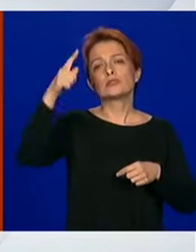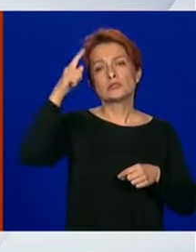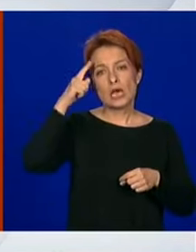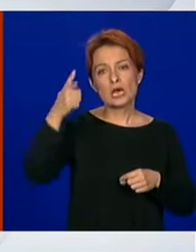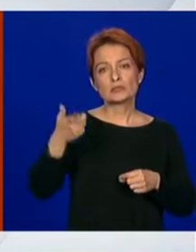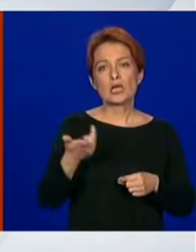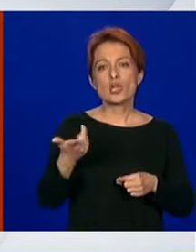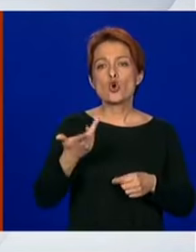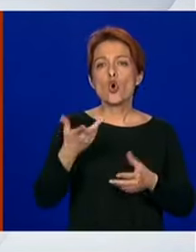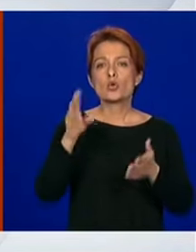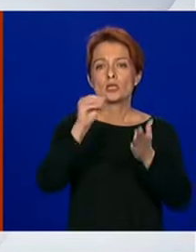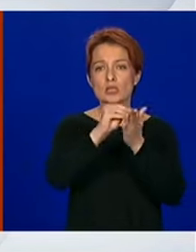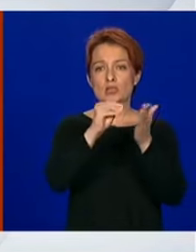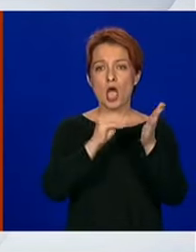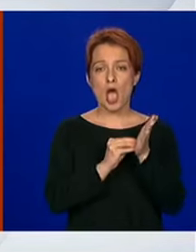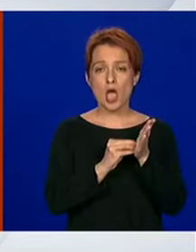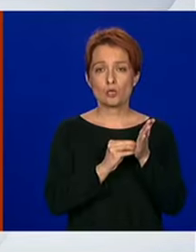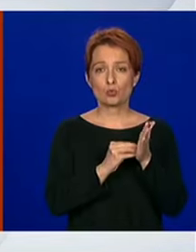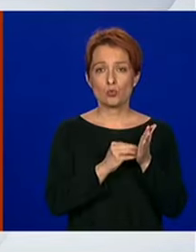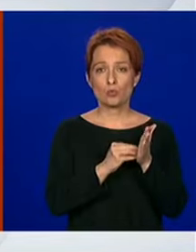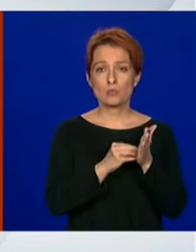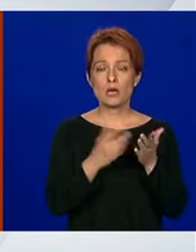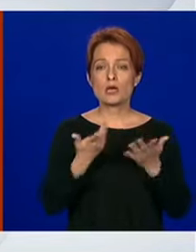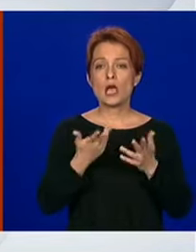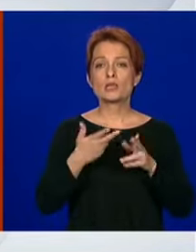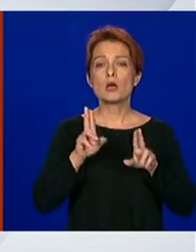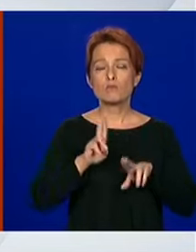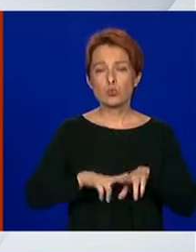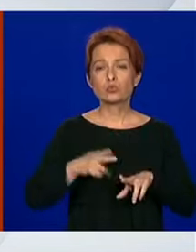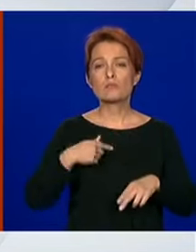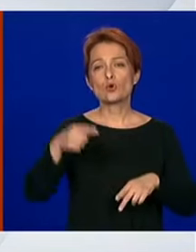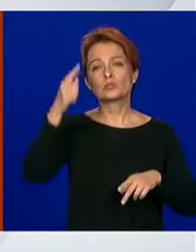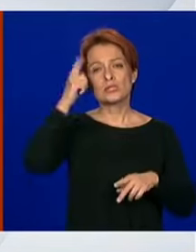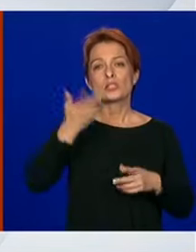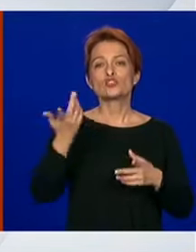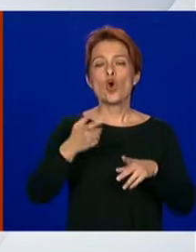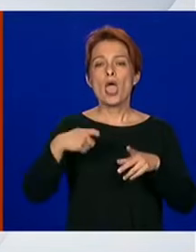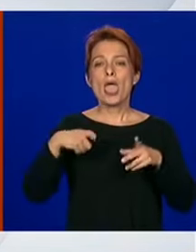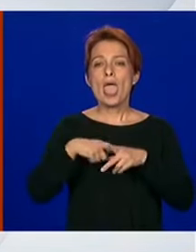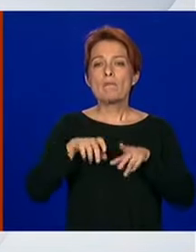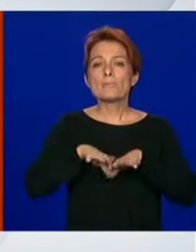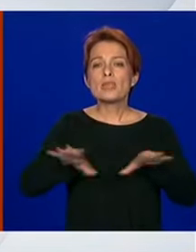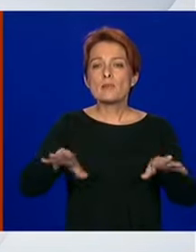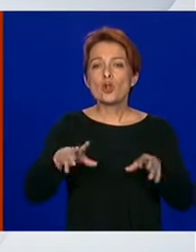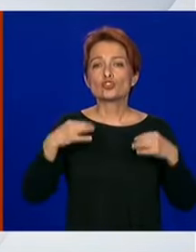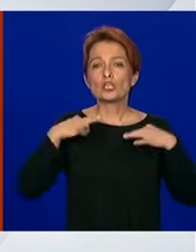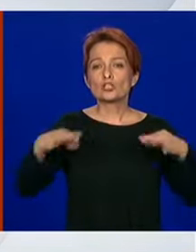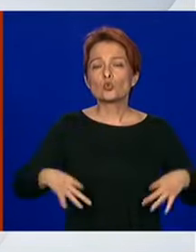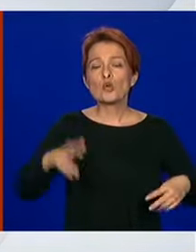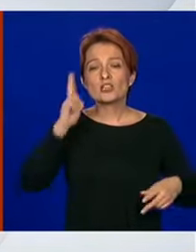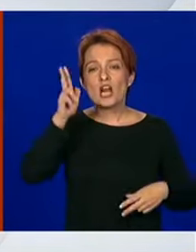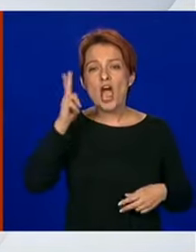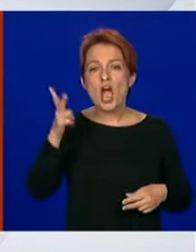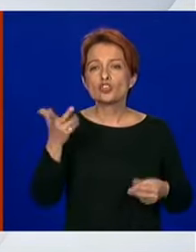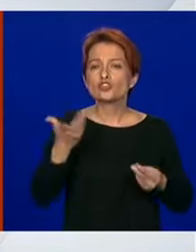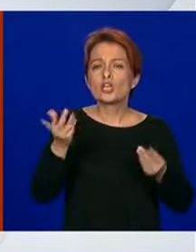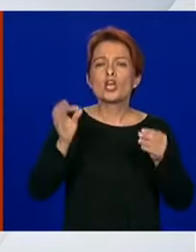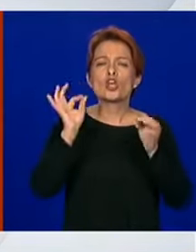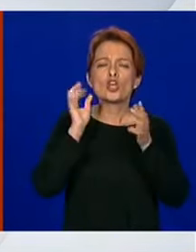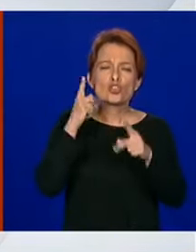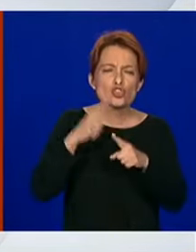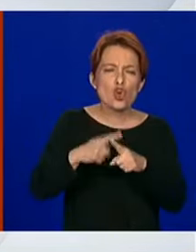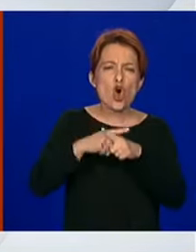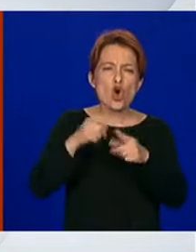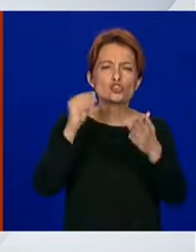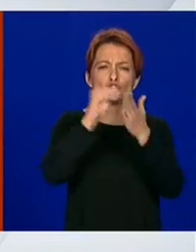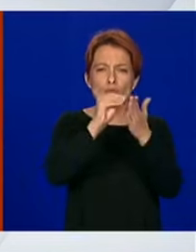koji je to datum i kad ćemo saznati što se od epidemijološke struke traži kakav okvir i točno za što da